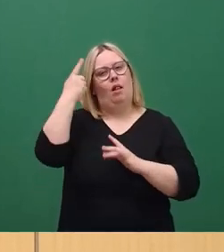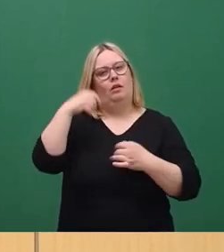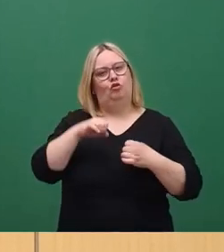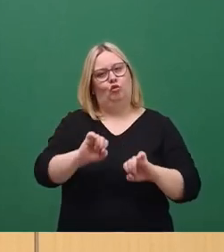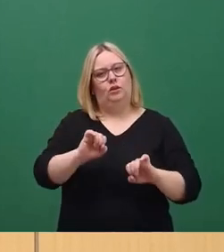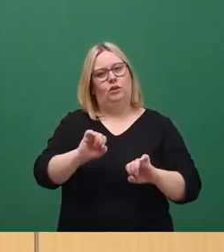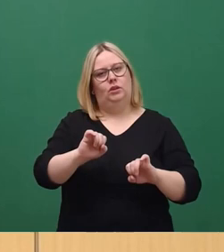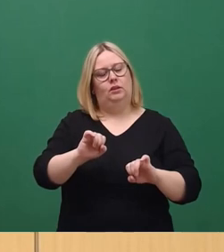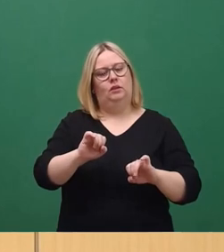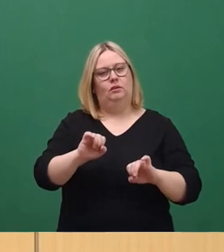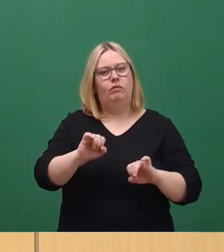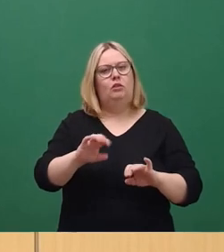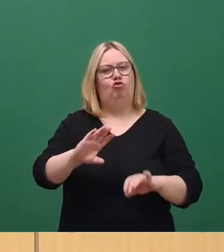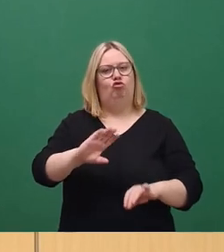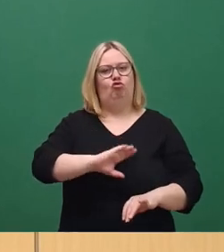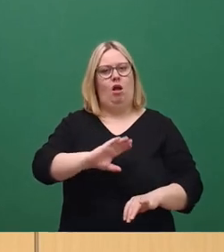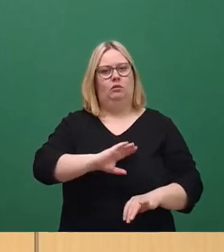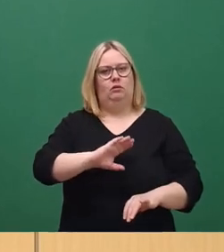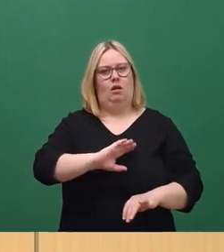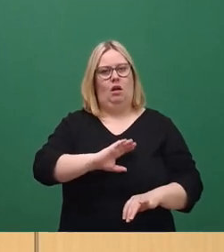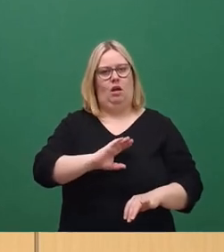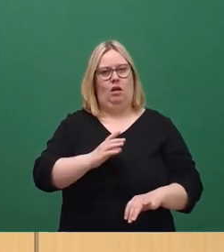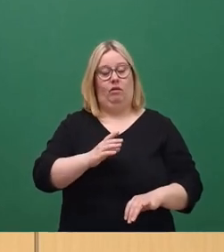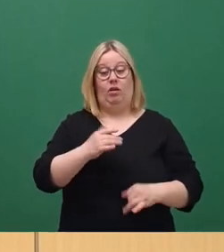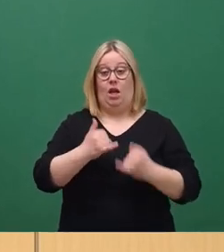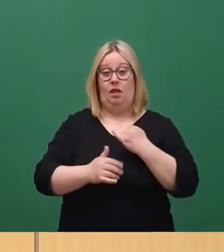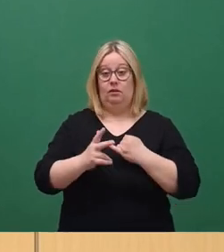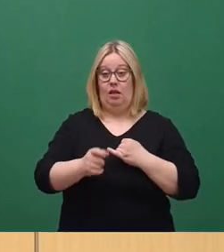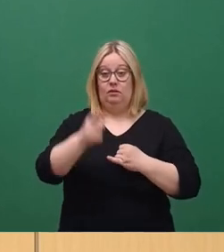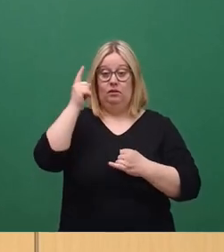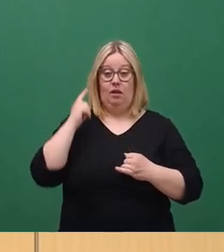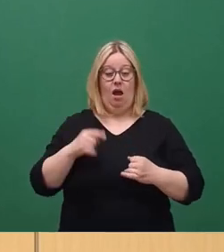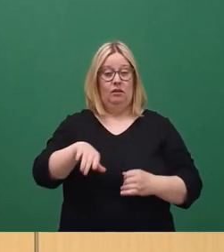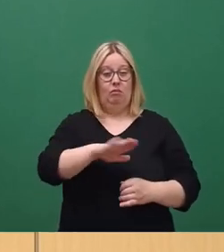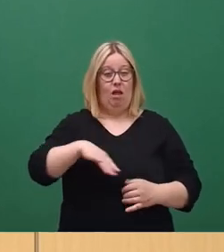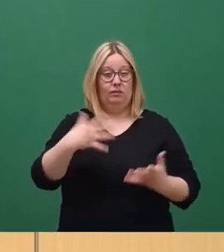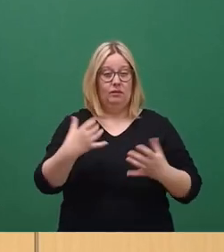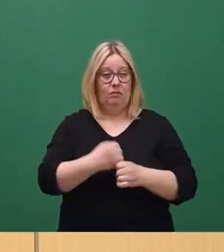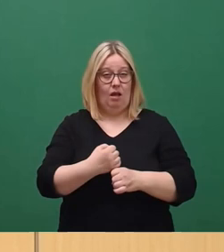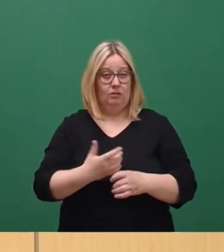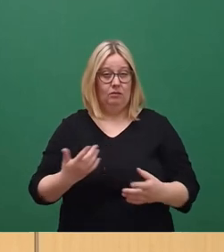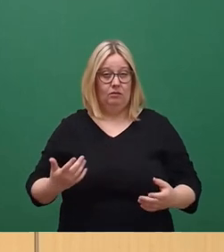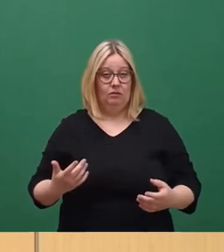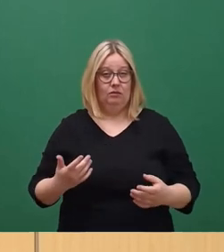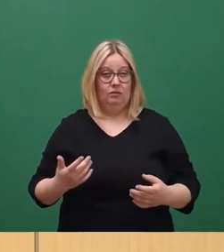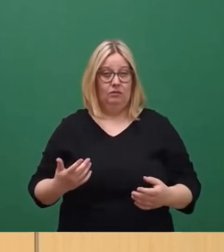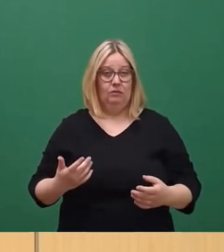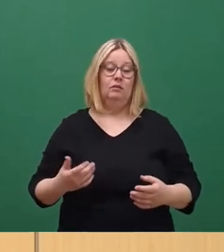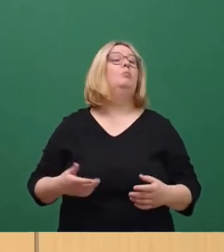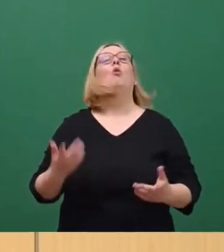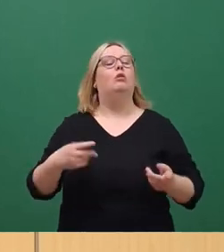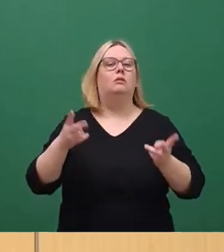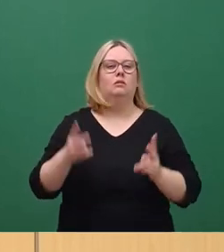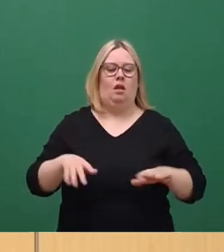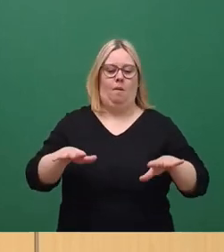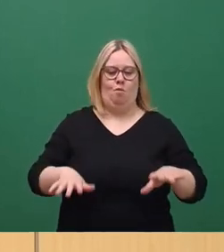eine riesengroße Chance ist. Denn wie ist denn in den letzten 30 Jahren mit diesem Platz umgegangen worden? Stadtmöblierung wurde unsystematisch